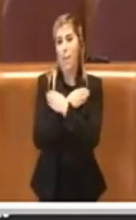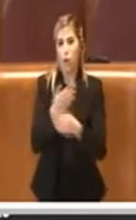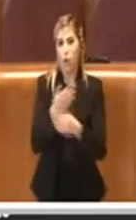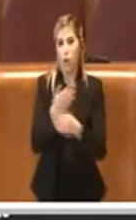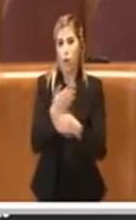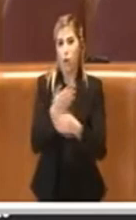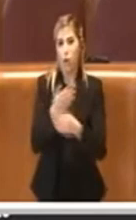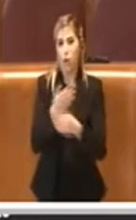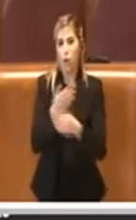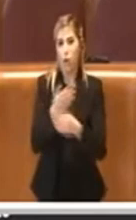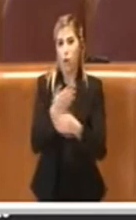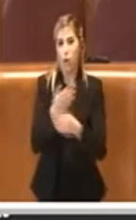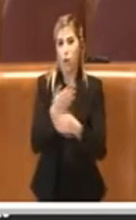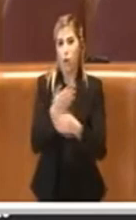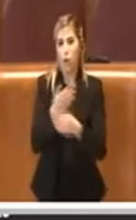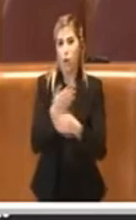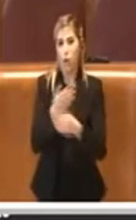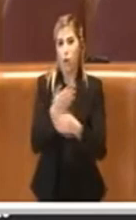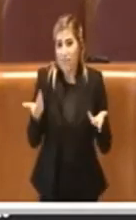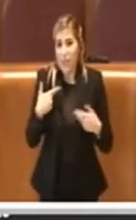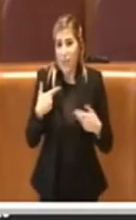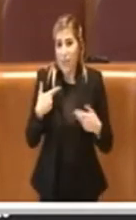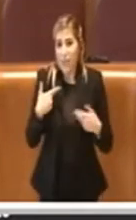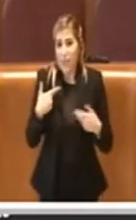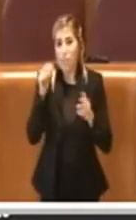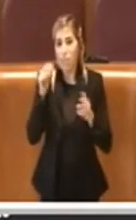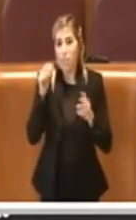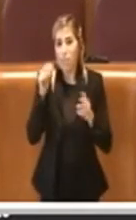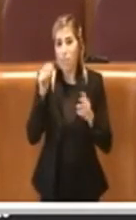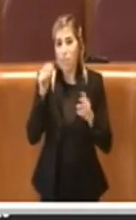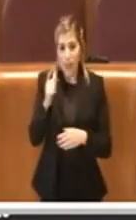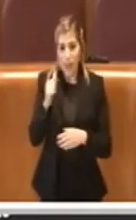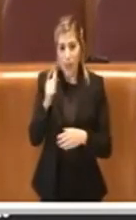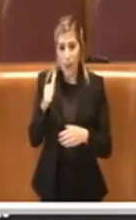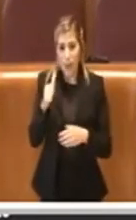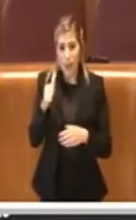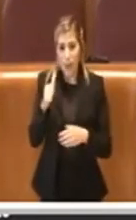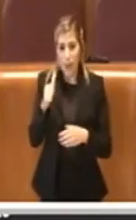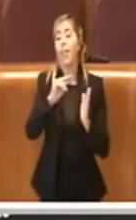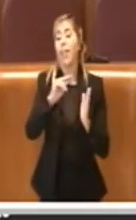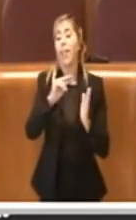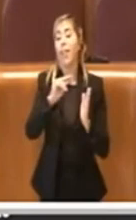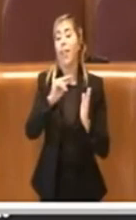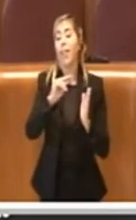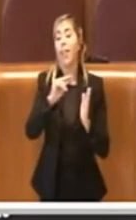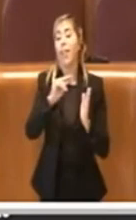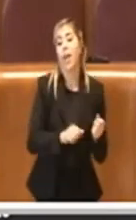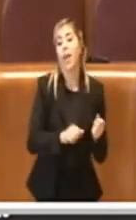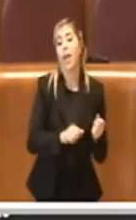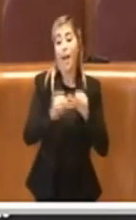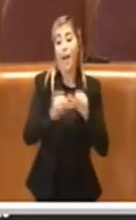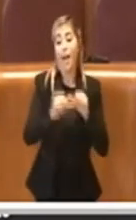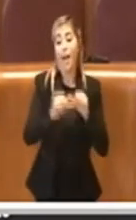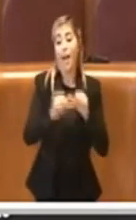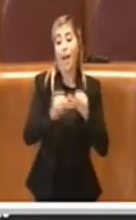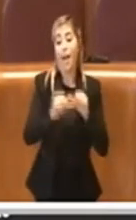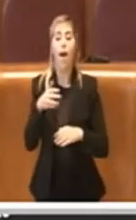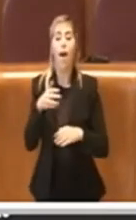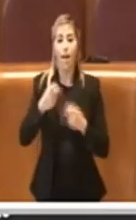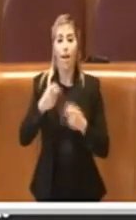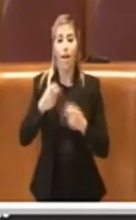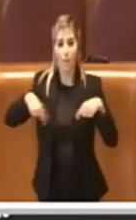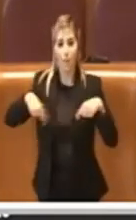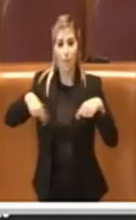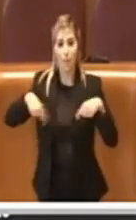stata esentata la COSAP con la delibera di giunta che poi è passata in Assemblea Capitolina, quindi prevedeva